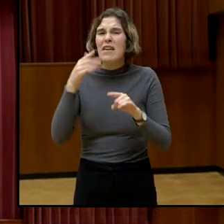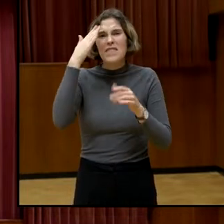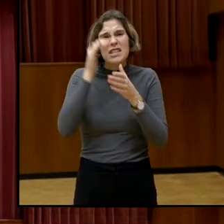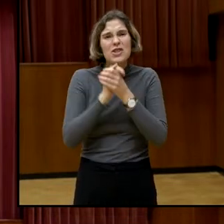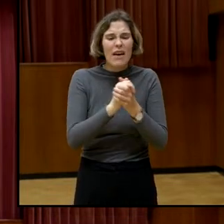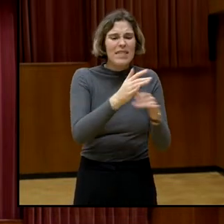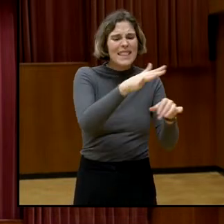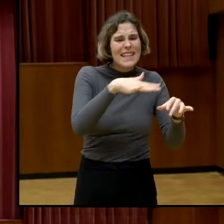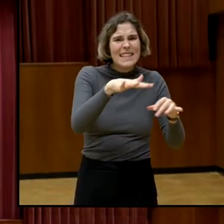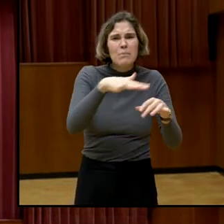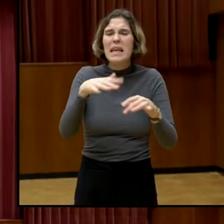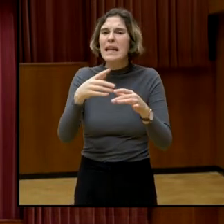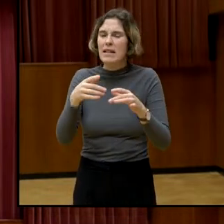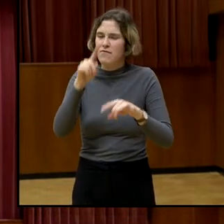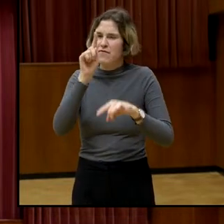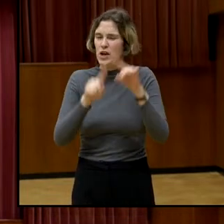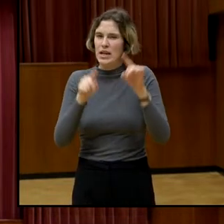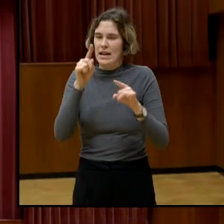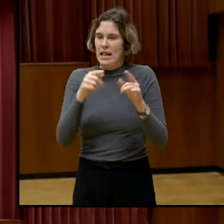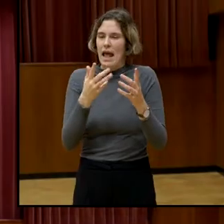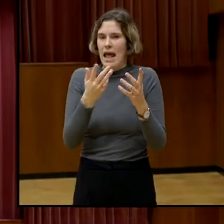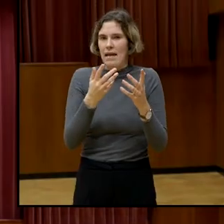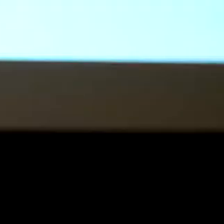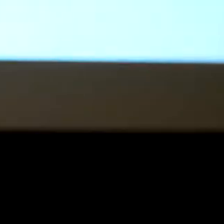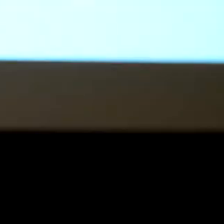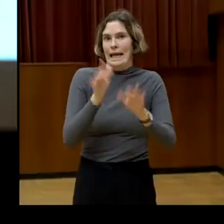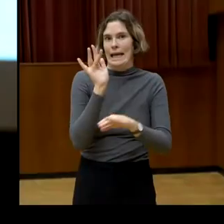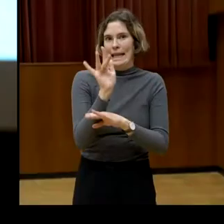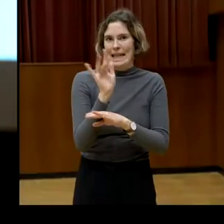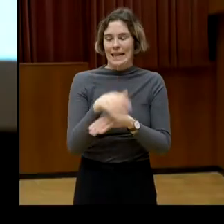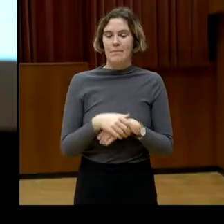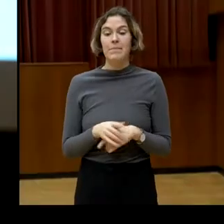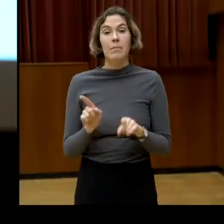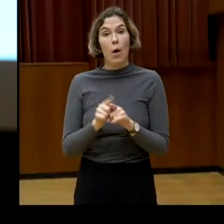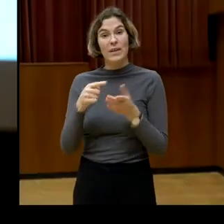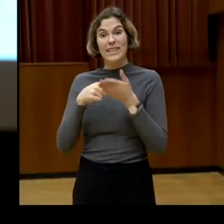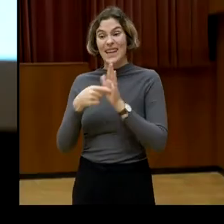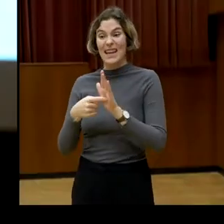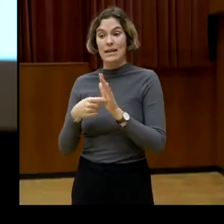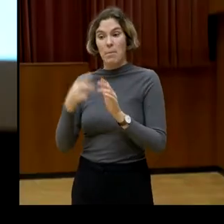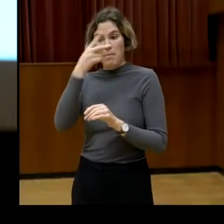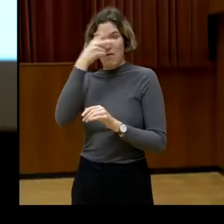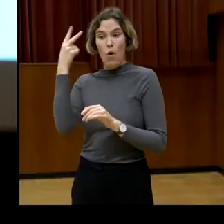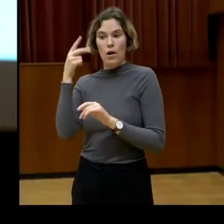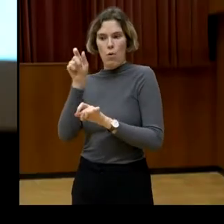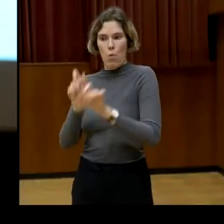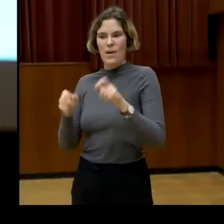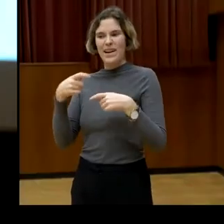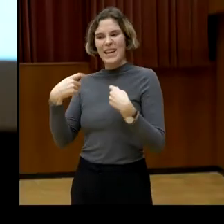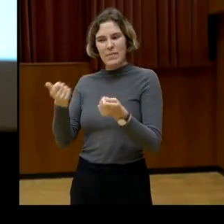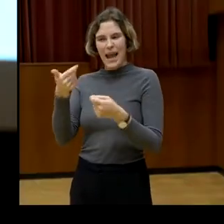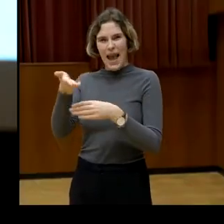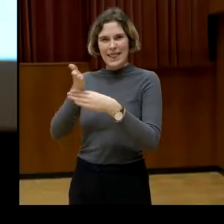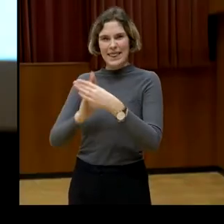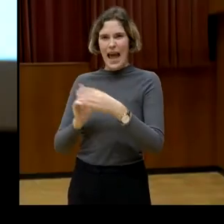Was wir in der Studie aber schon zeigen ist, dass es auch einen Teil der Bevölkerung gibt, die Wissenschaft wirklich eben, wie wir es definiert haben,